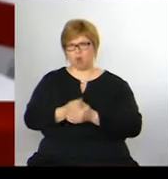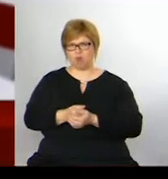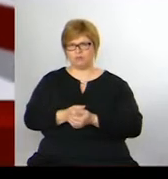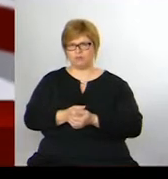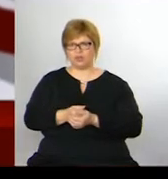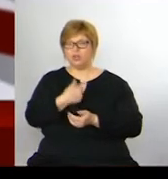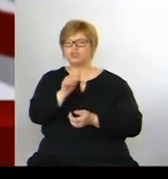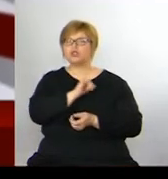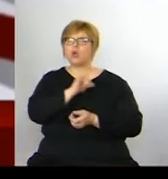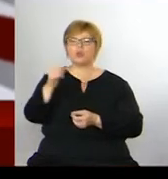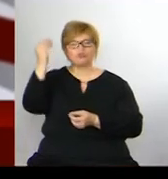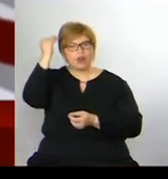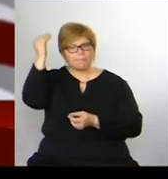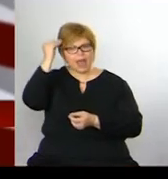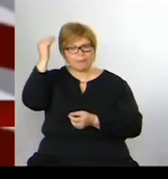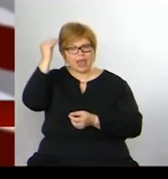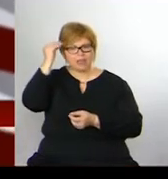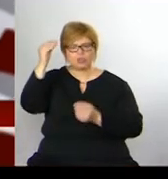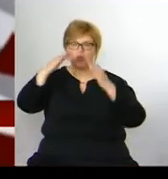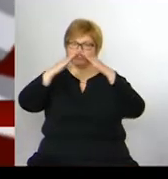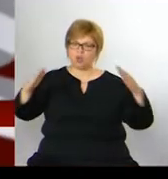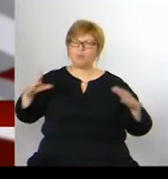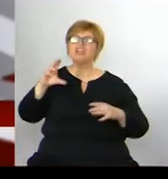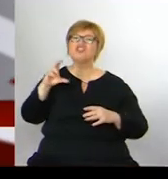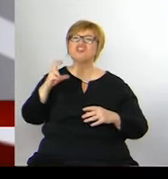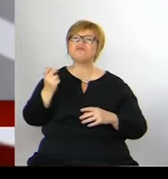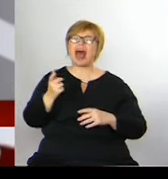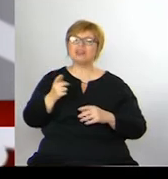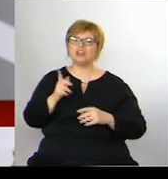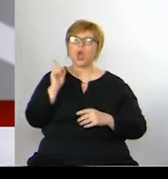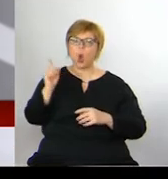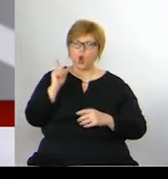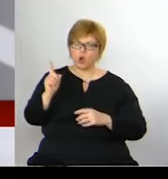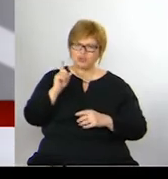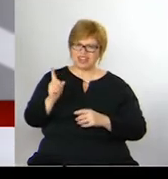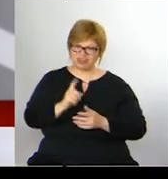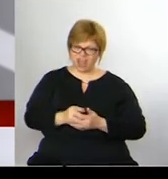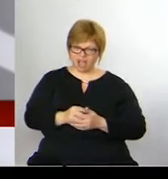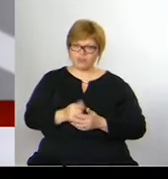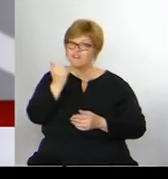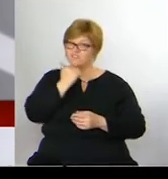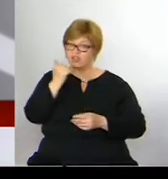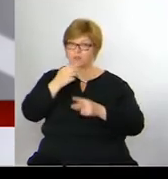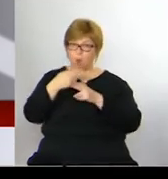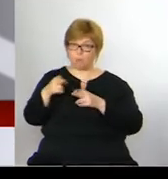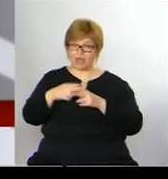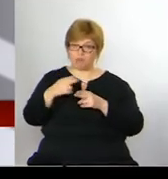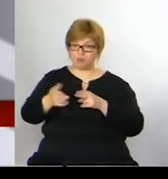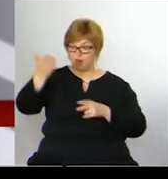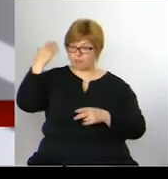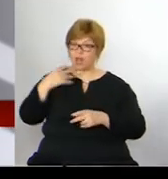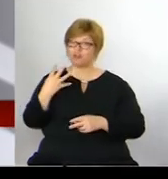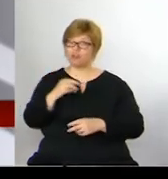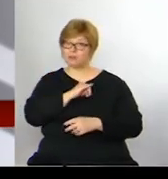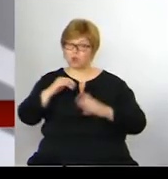Takmer storočná pamiatka Radenov, dom v Čičmanoch je ohrozená, tvrdia to aktivisti. Firma, ktorá opravovala pred štyrmi